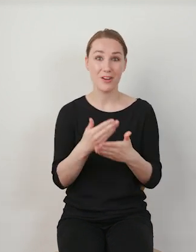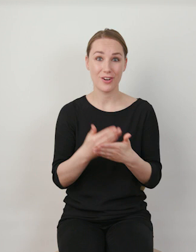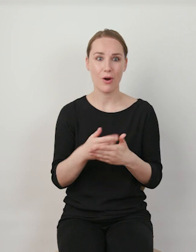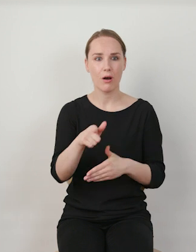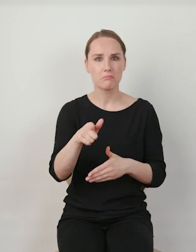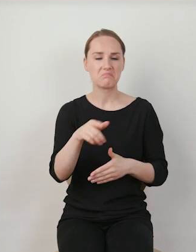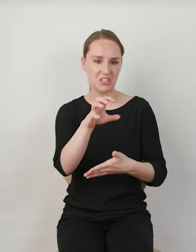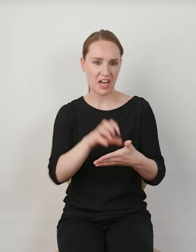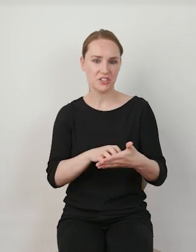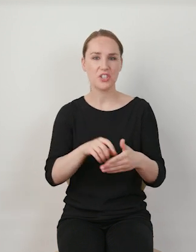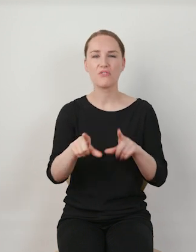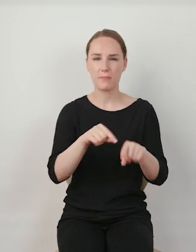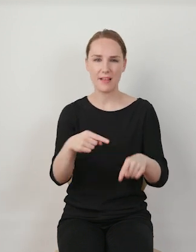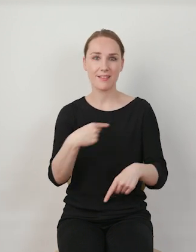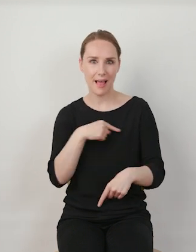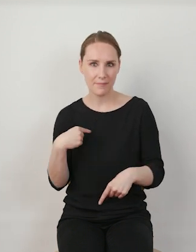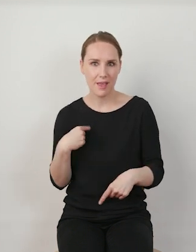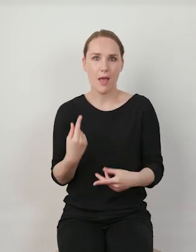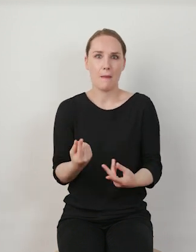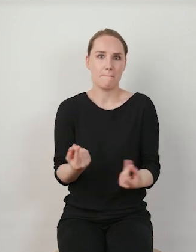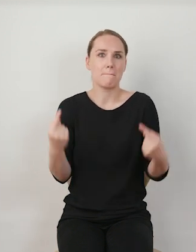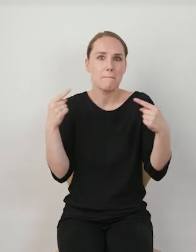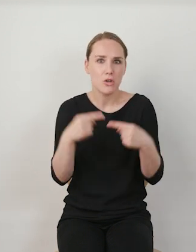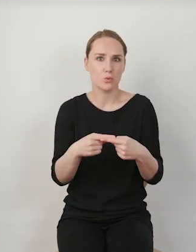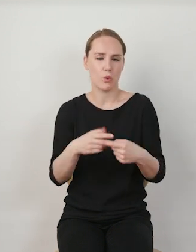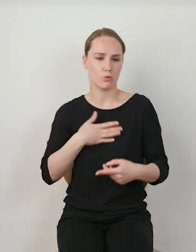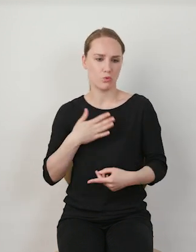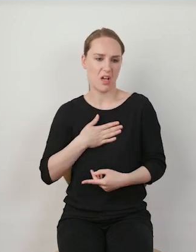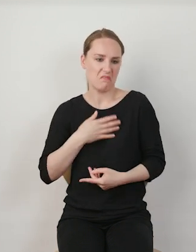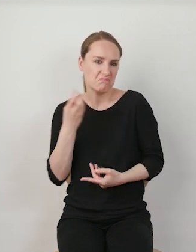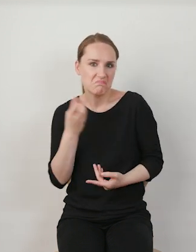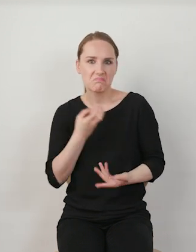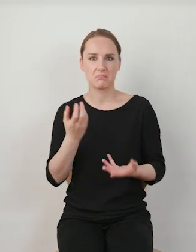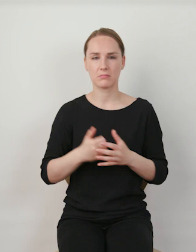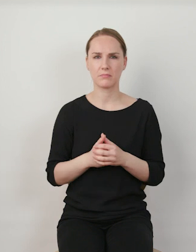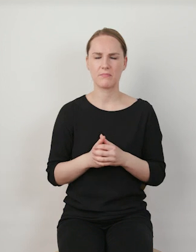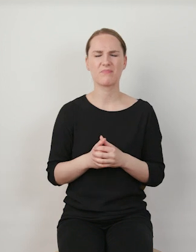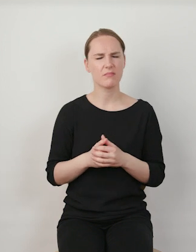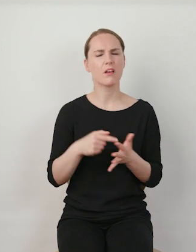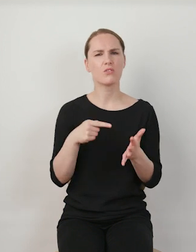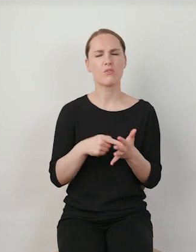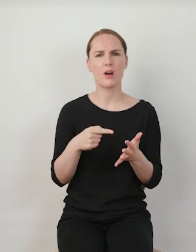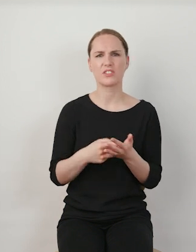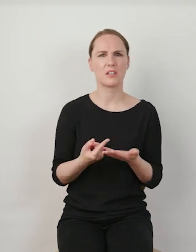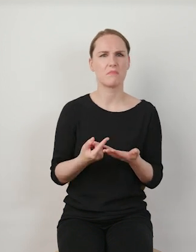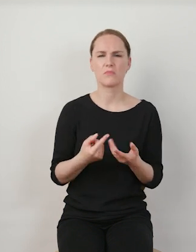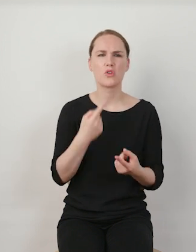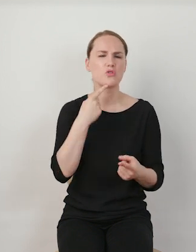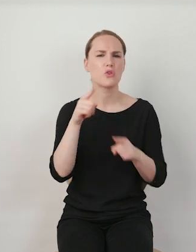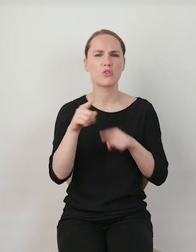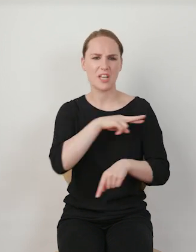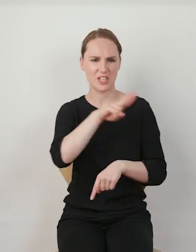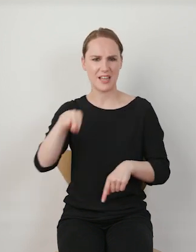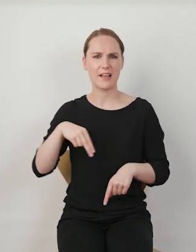były dopasowane do ich gustów, do ich preferencji. Można by się zastanowić, co to tak naprawdę znaczy dla nas jako